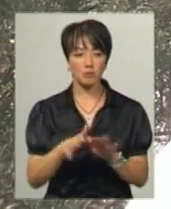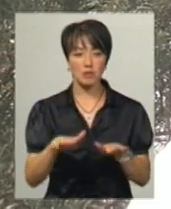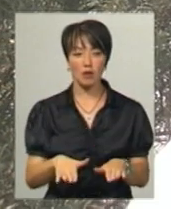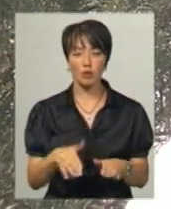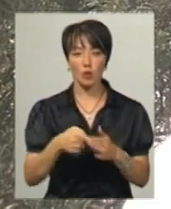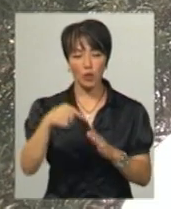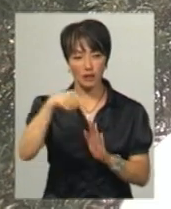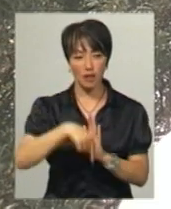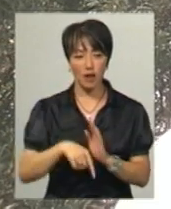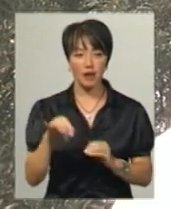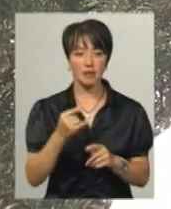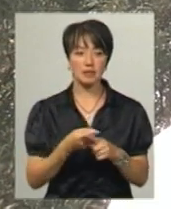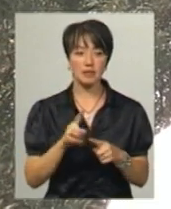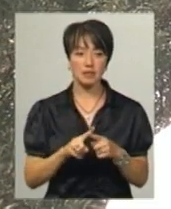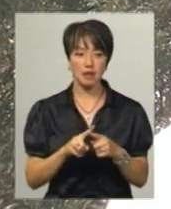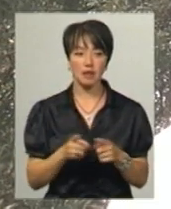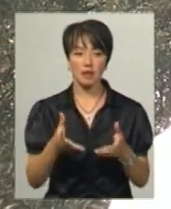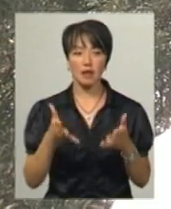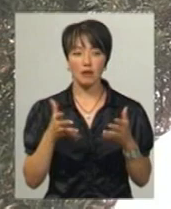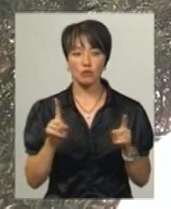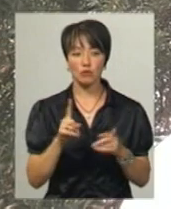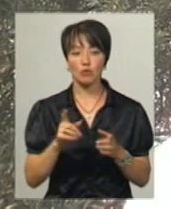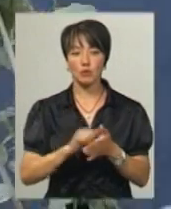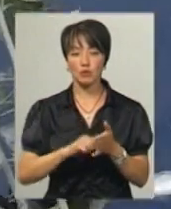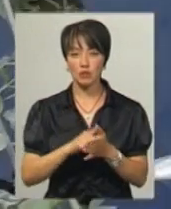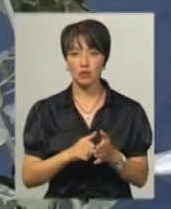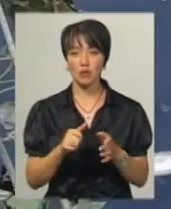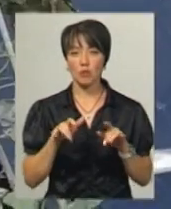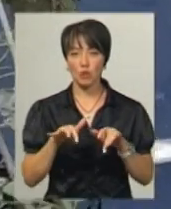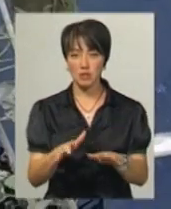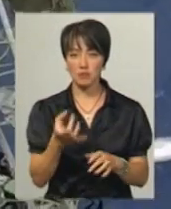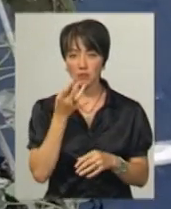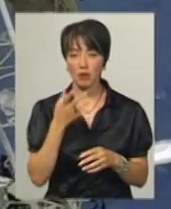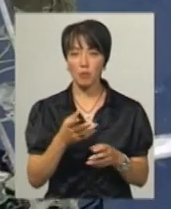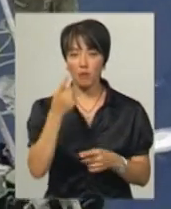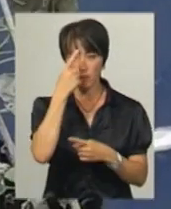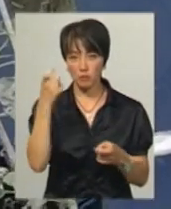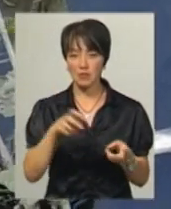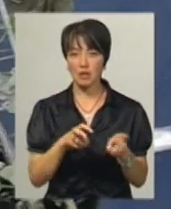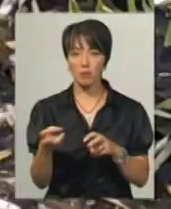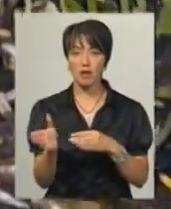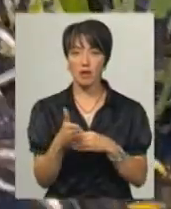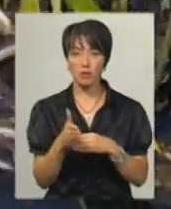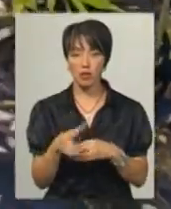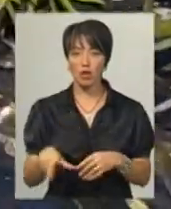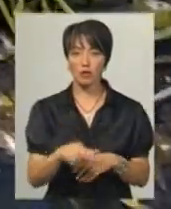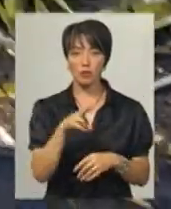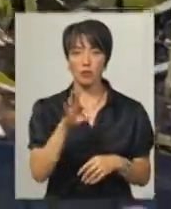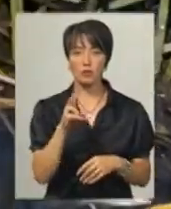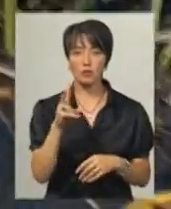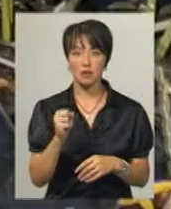самого дна, і це ясно, що викликає якісь процеси. Повідомлення про загиблі риби на річці Плоска до